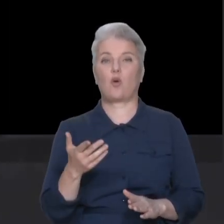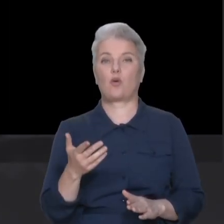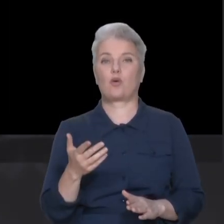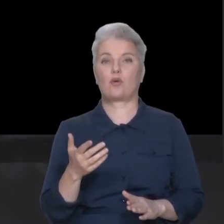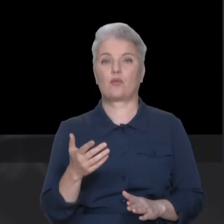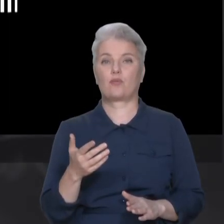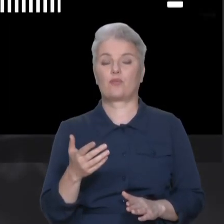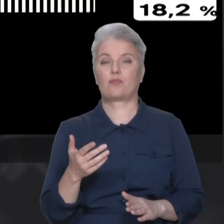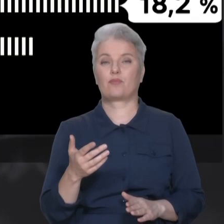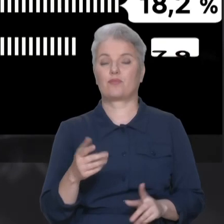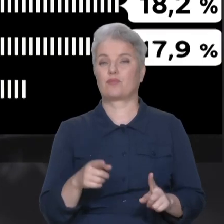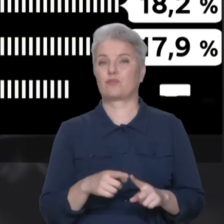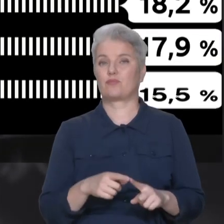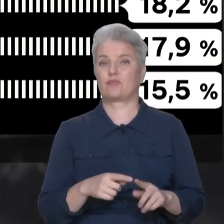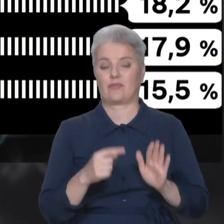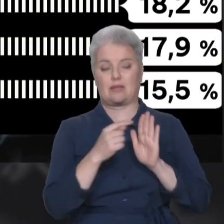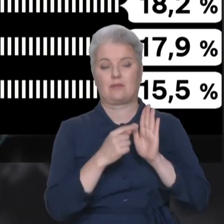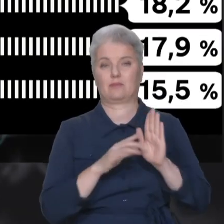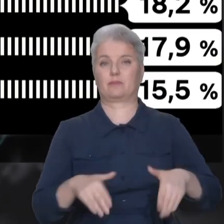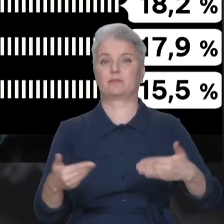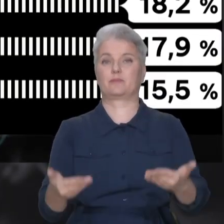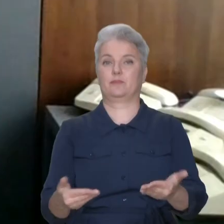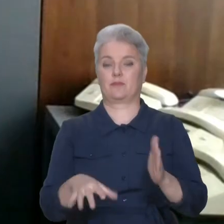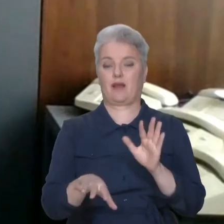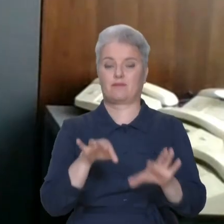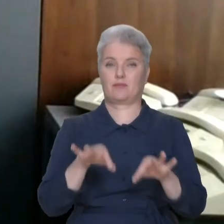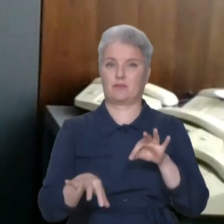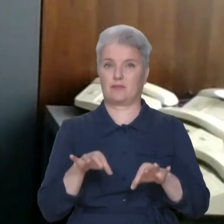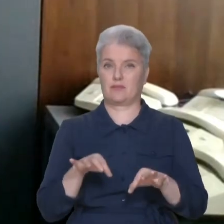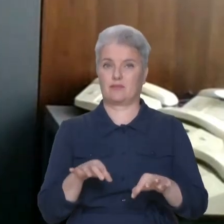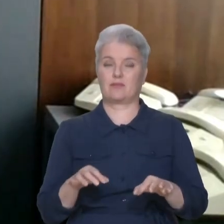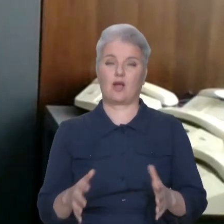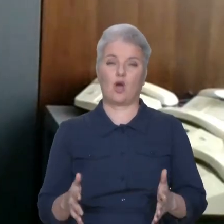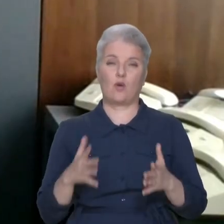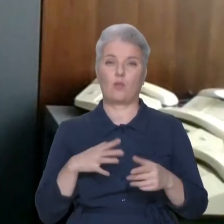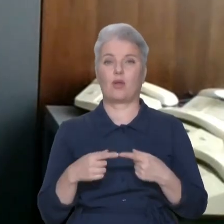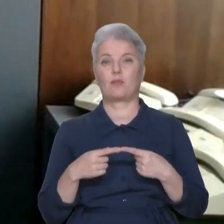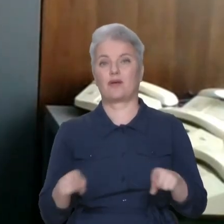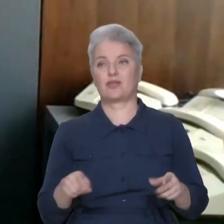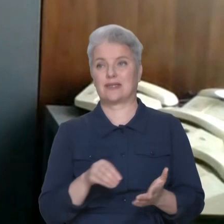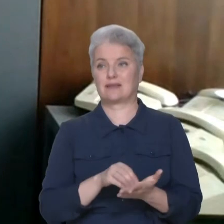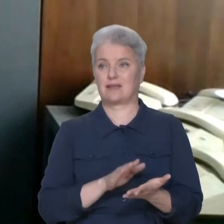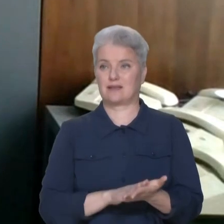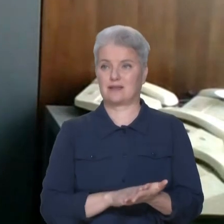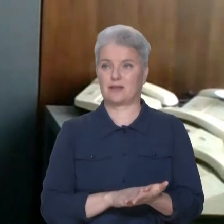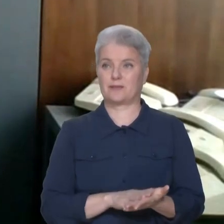символів, я думаю, що очевидно, що була б трошки інша статистика.